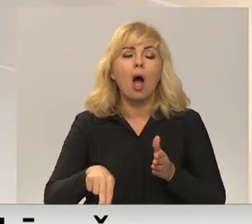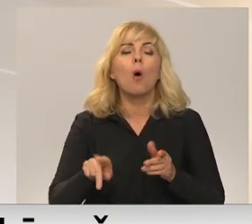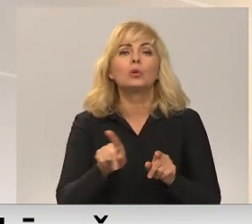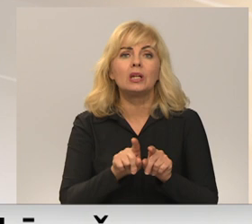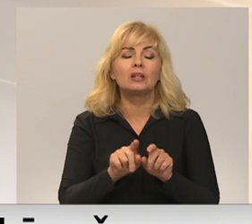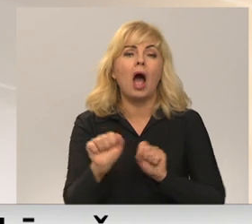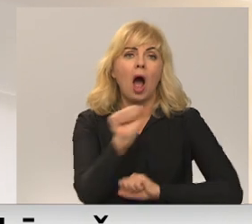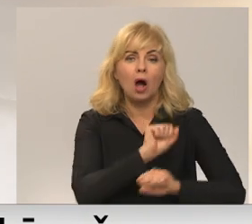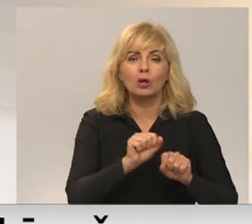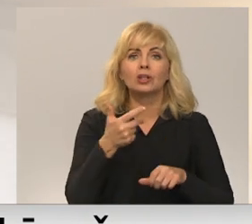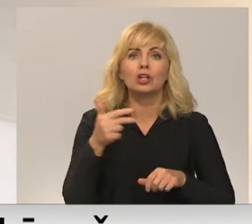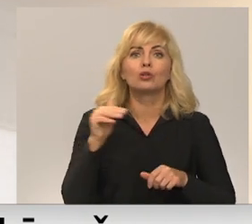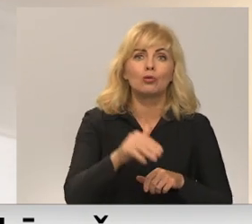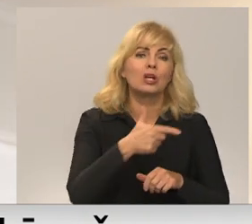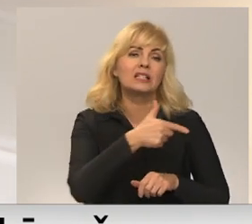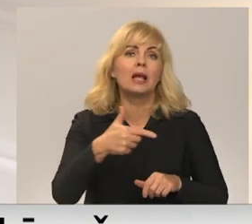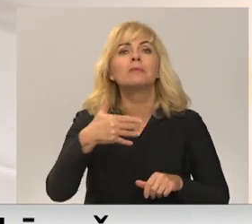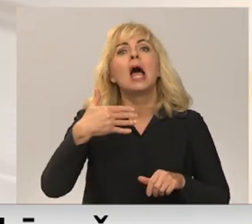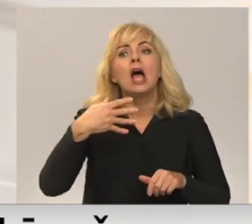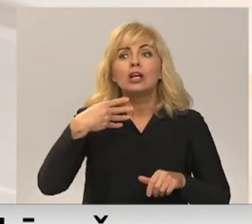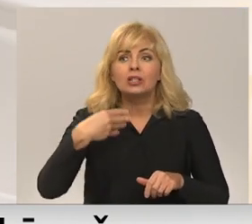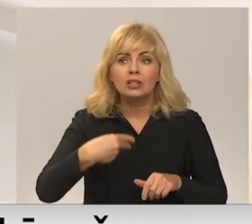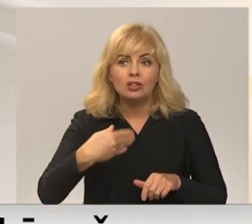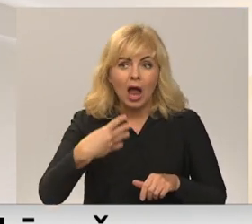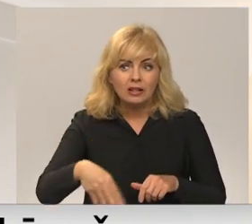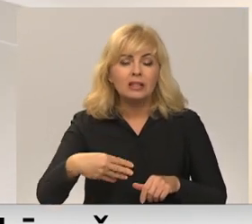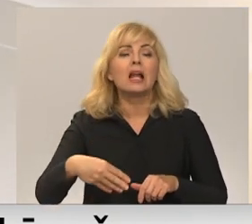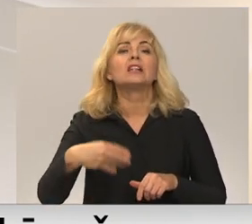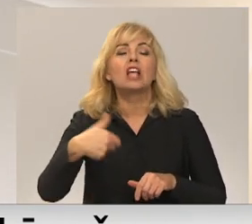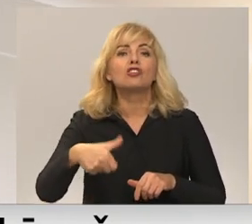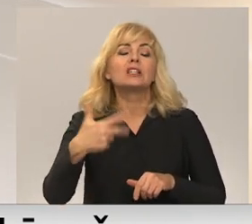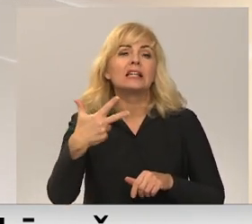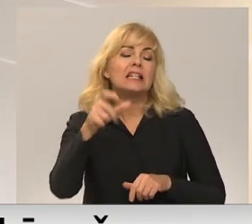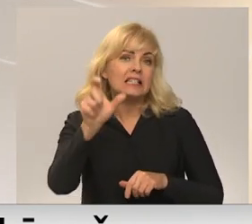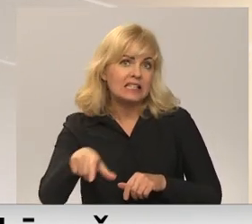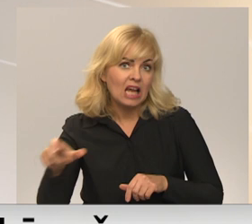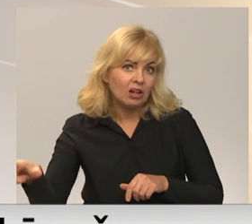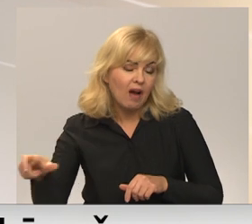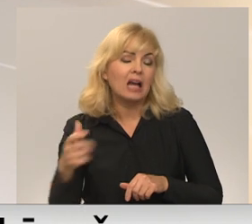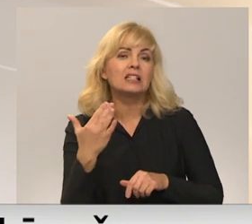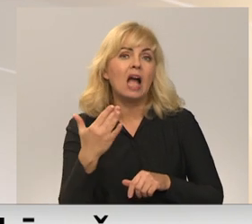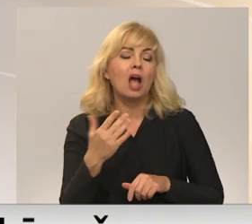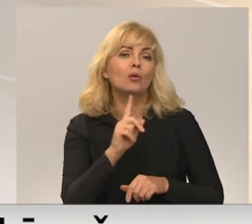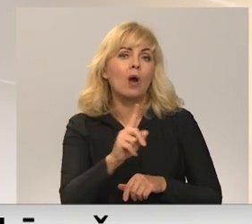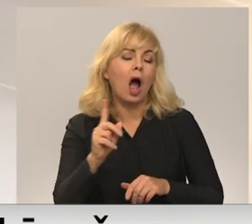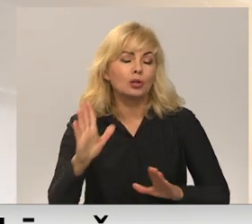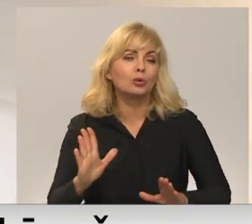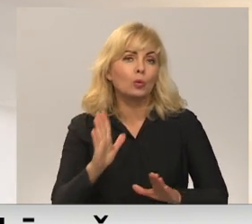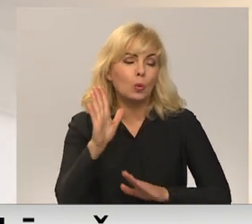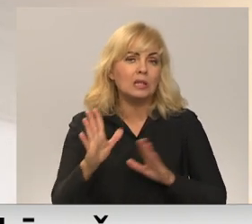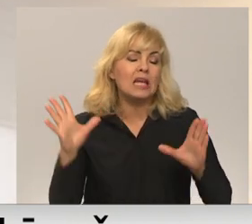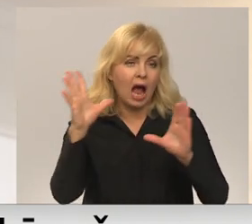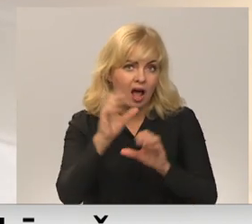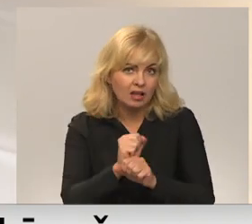3763 cilvēki. Tie skaiklīgi katru dienu nakti ir principā